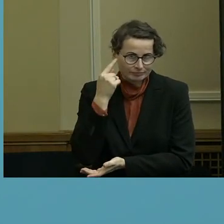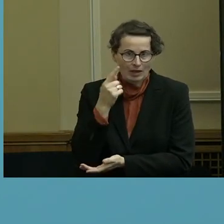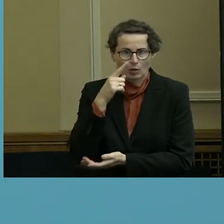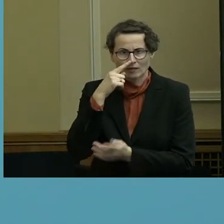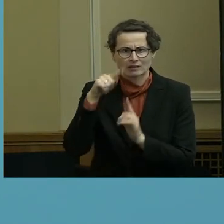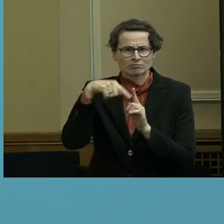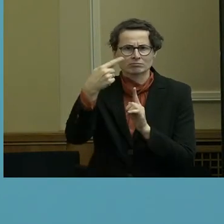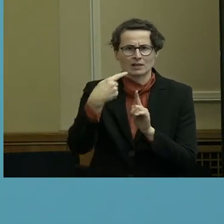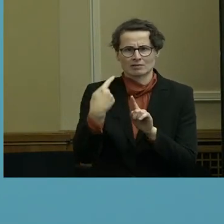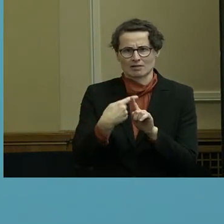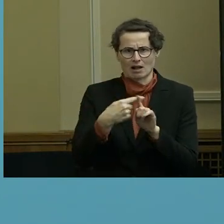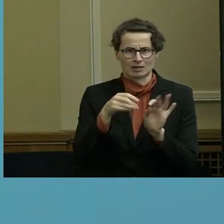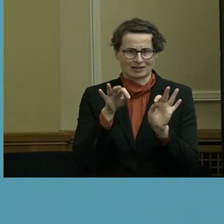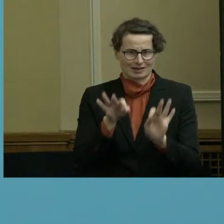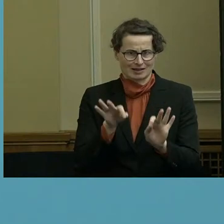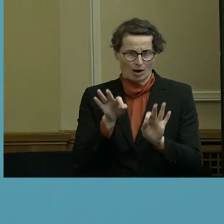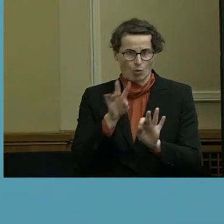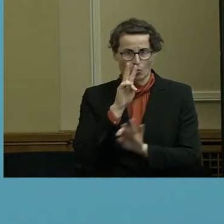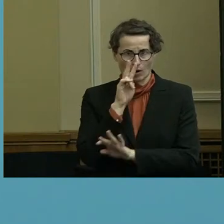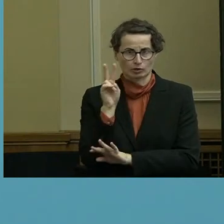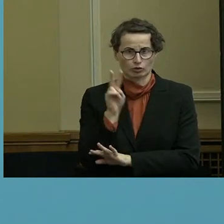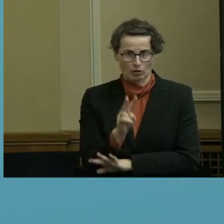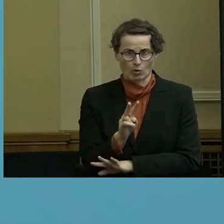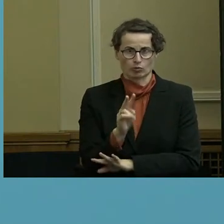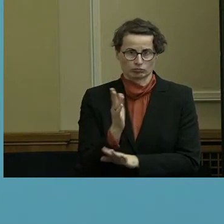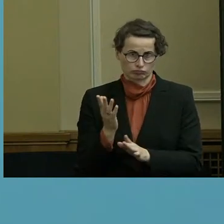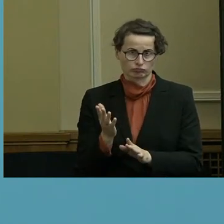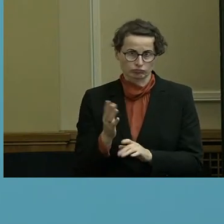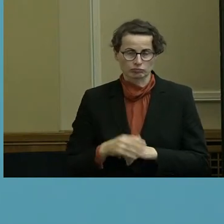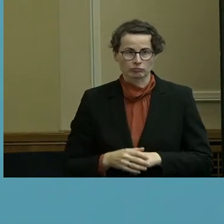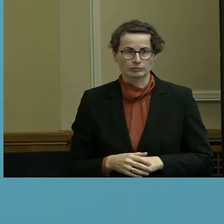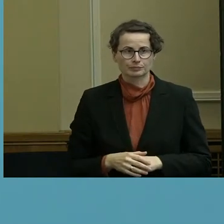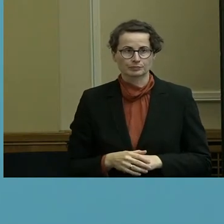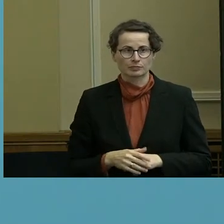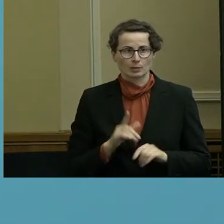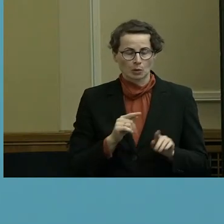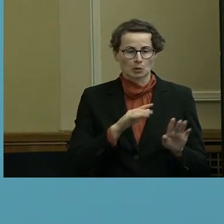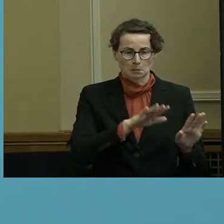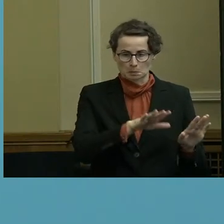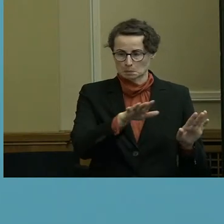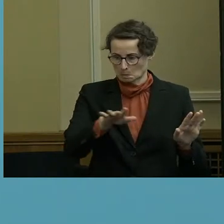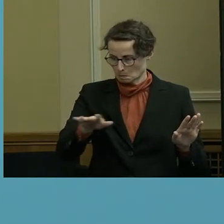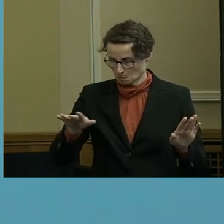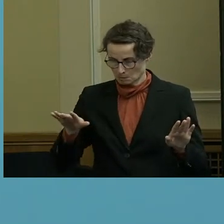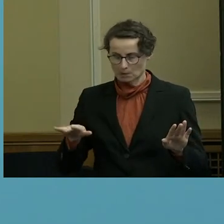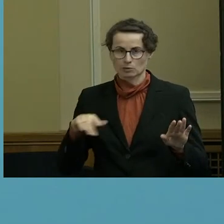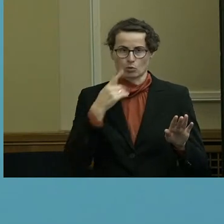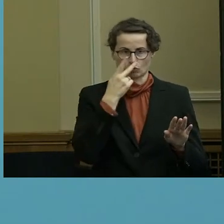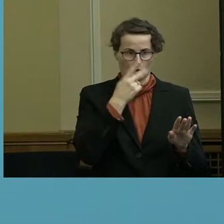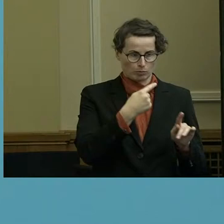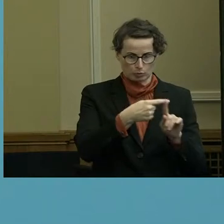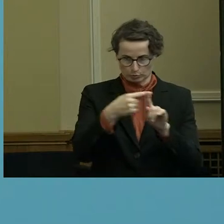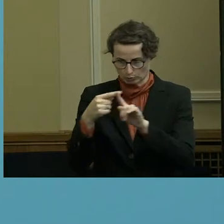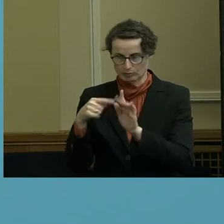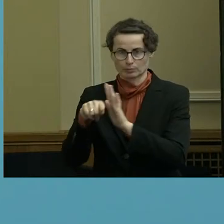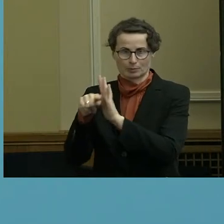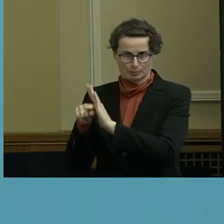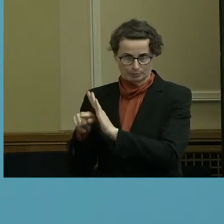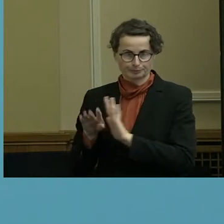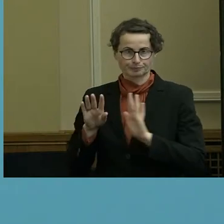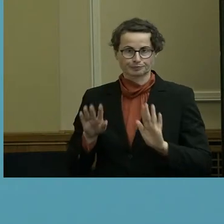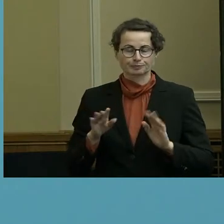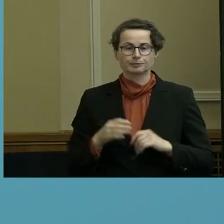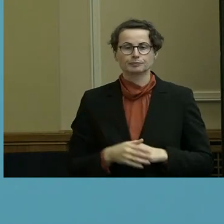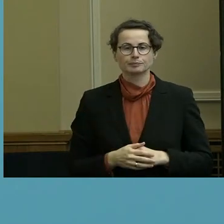die Zahlen zusammenzählen. Wo haben wir